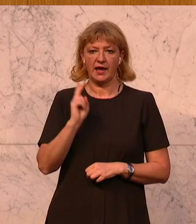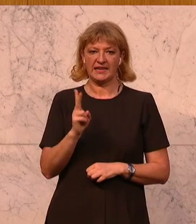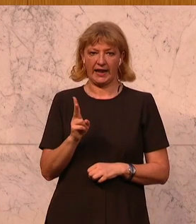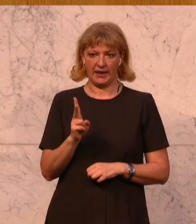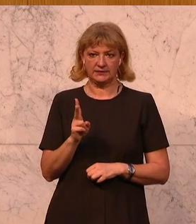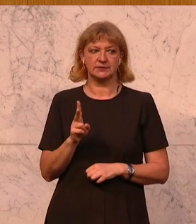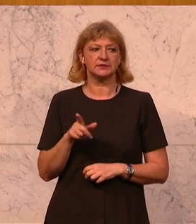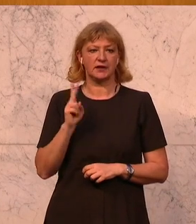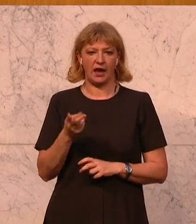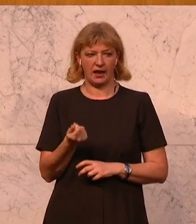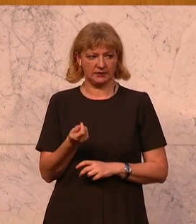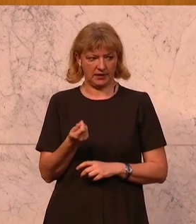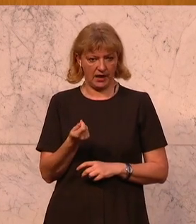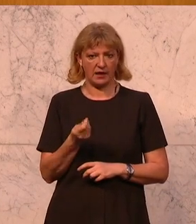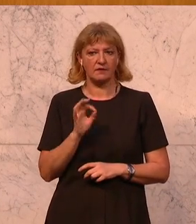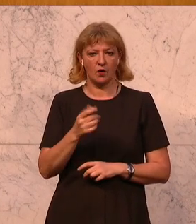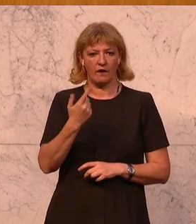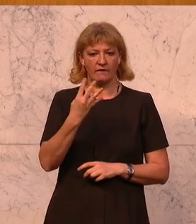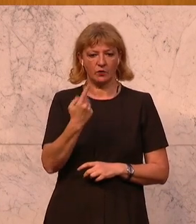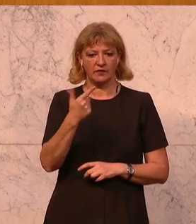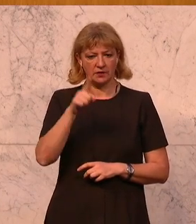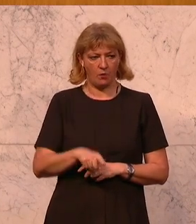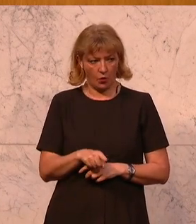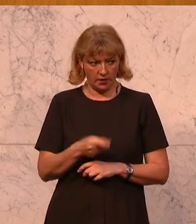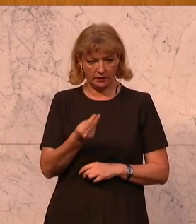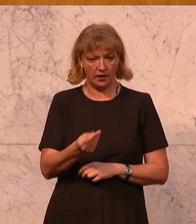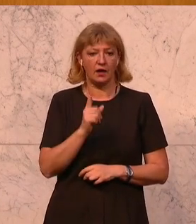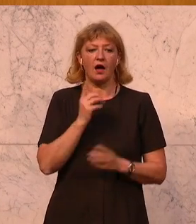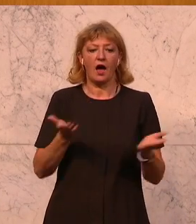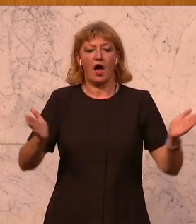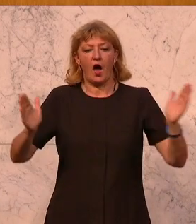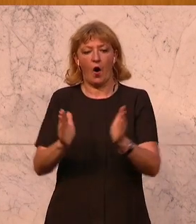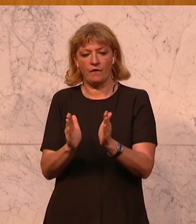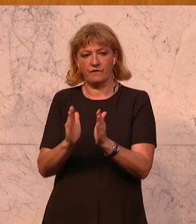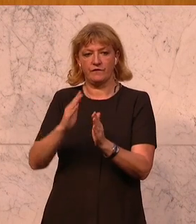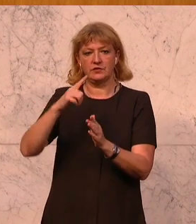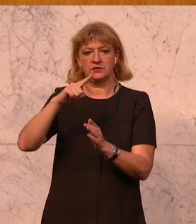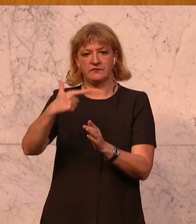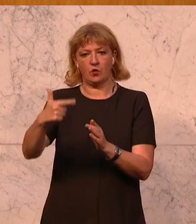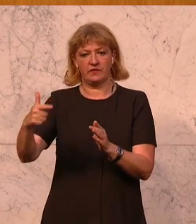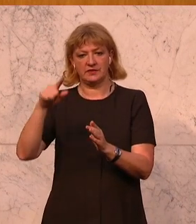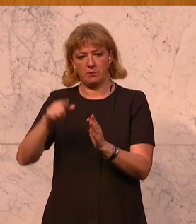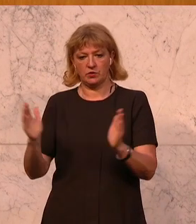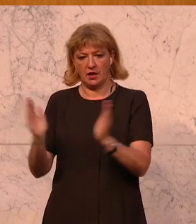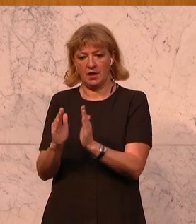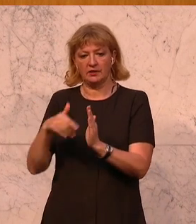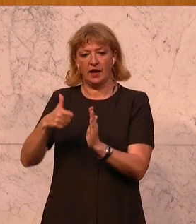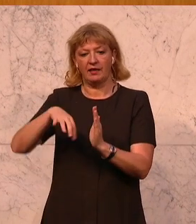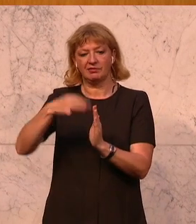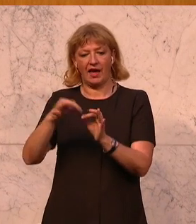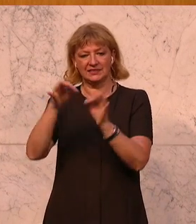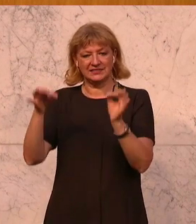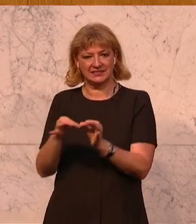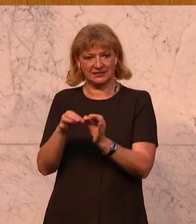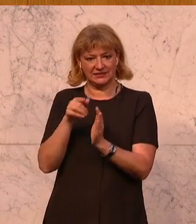das Karenzgeld, das für 24 Monate zusteht, jetzt nun auf 22 Monate aufteilen und somit erhöht sich der Tagsatz